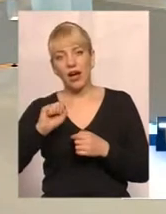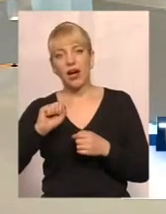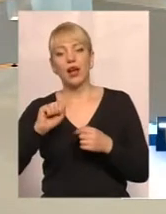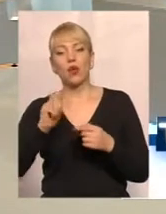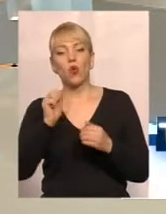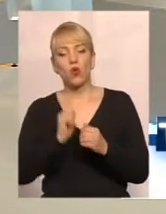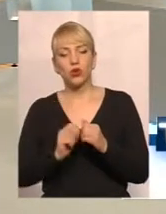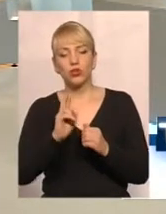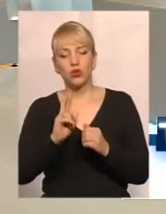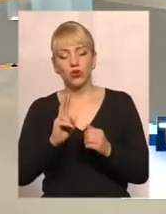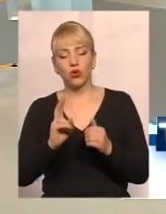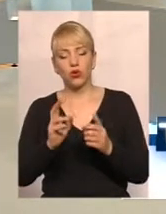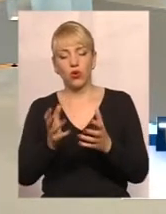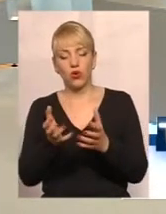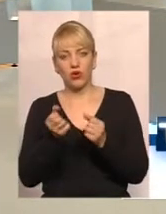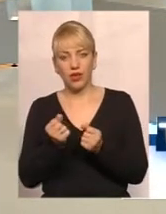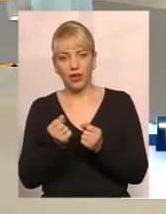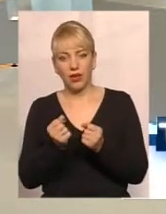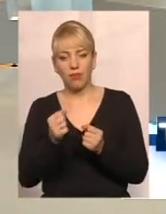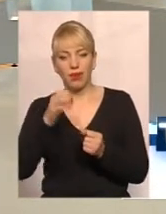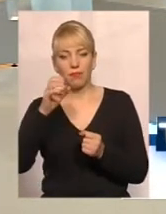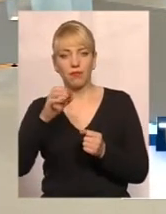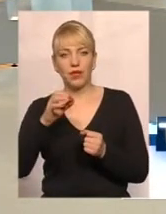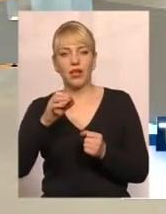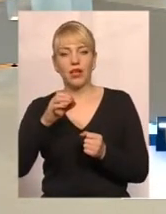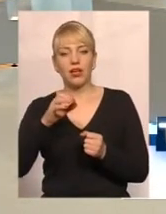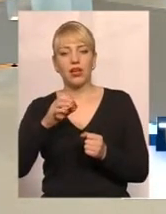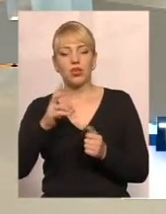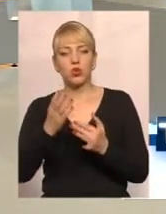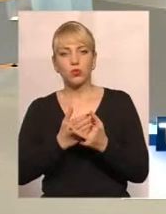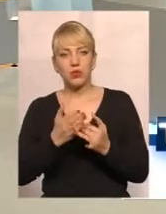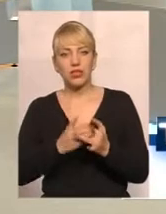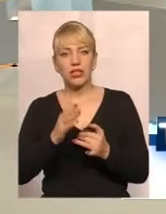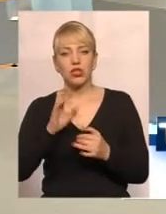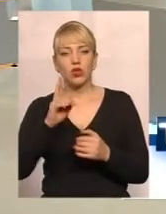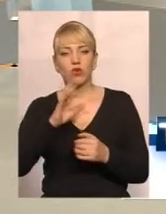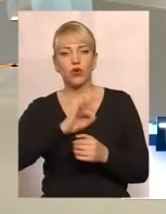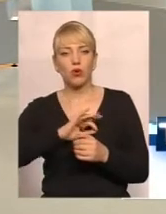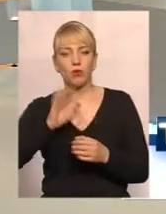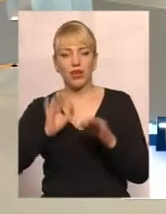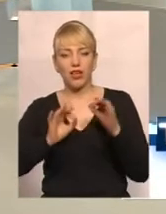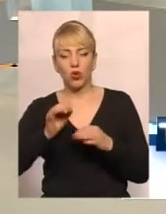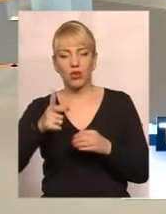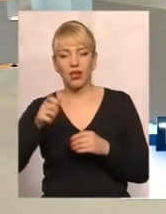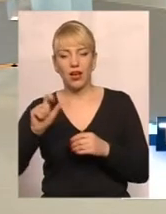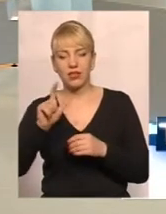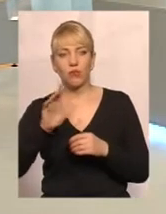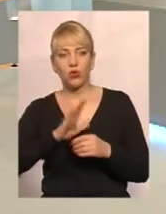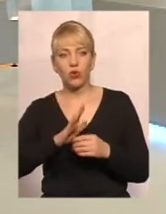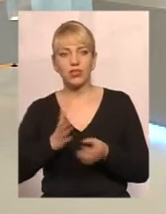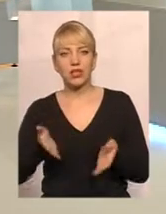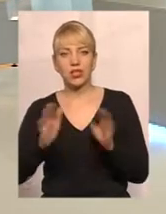який використовує природні газ на опалення, природні газ на опалення, було на рахунку залишено суму